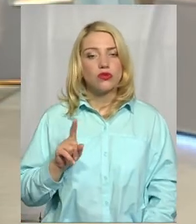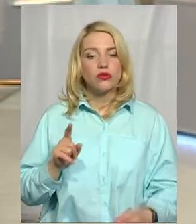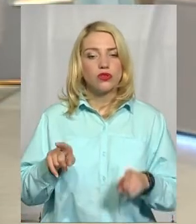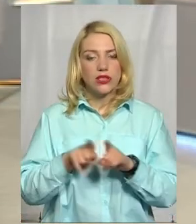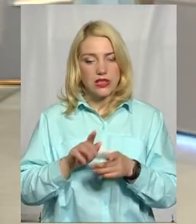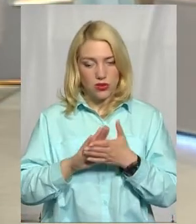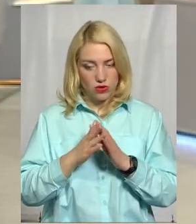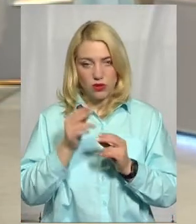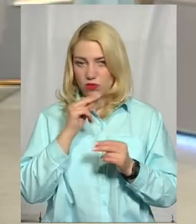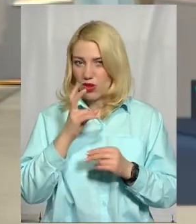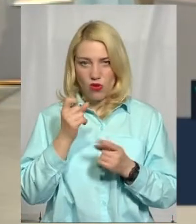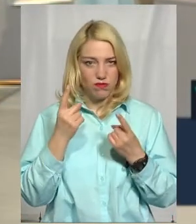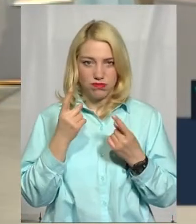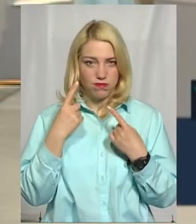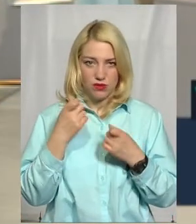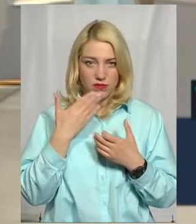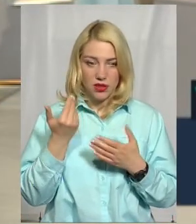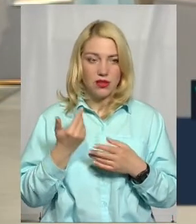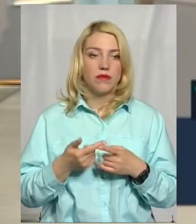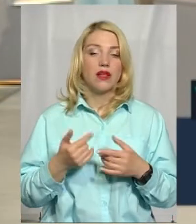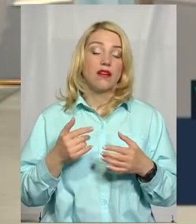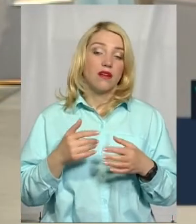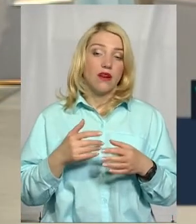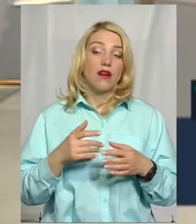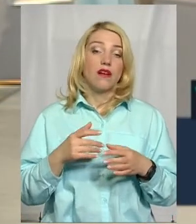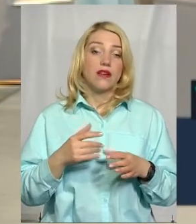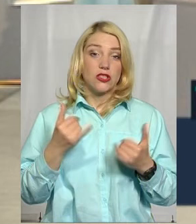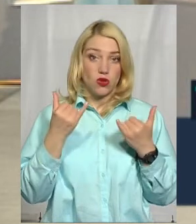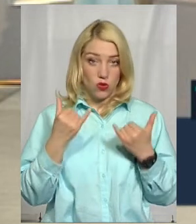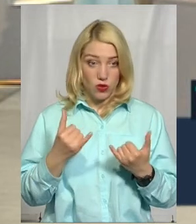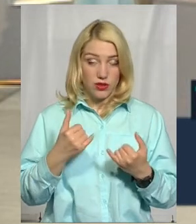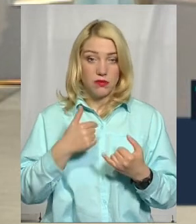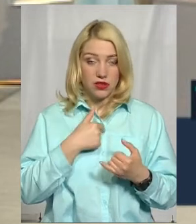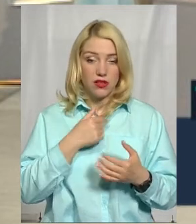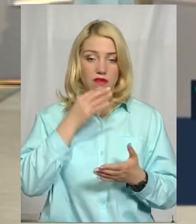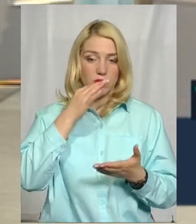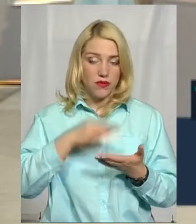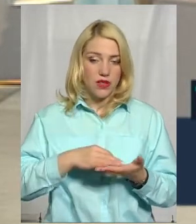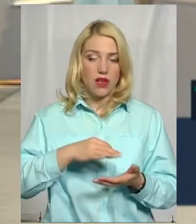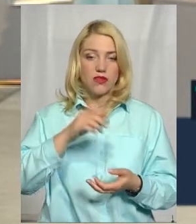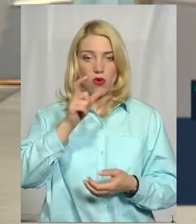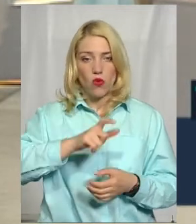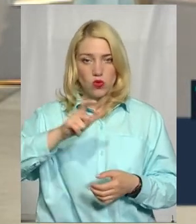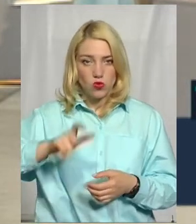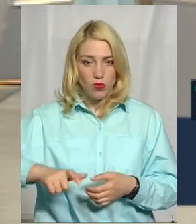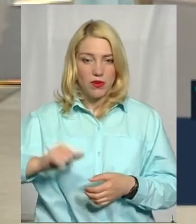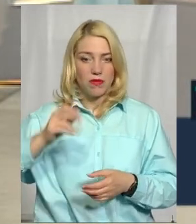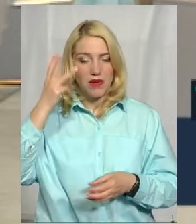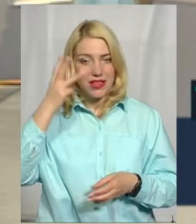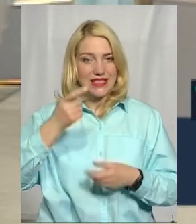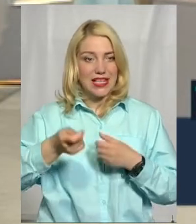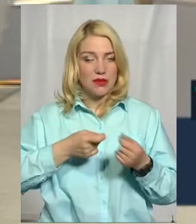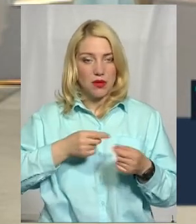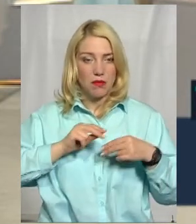то незначено. Ну, всякому випадку, сьогодні мені відповідальні особи у Хмельницькій адміністрації,